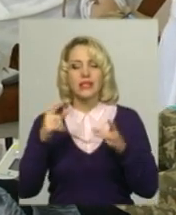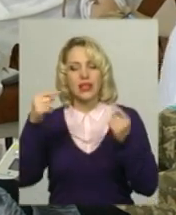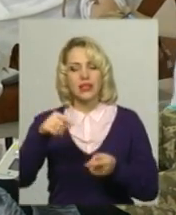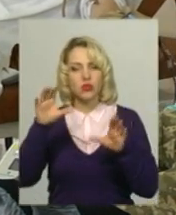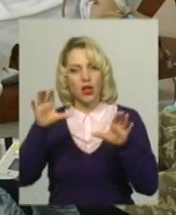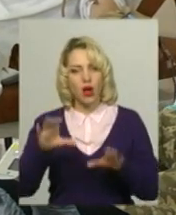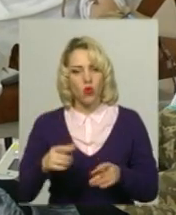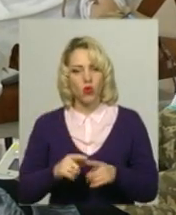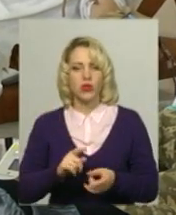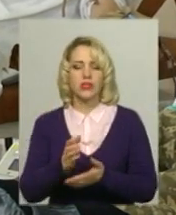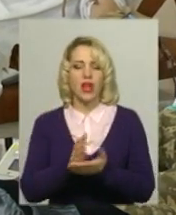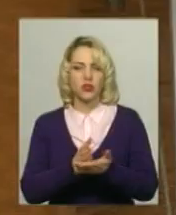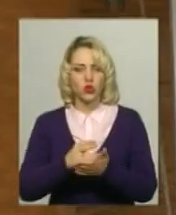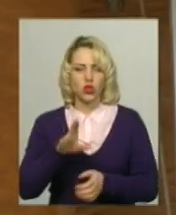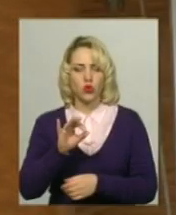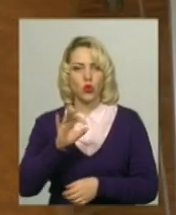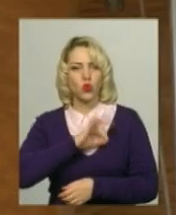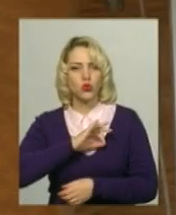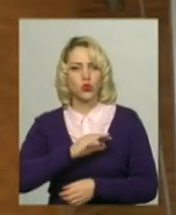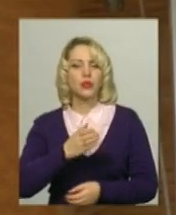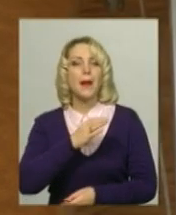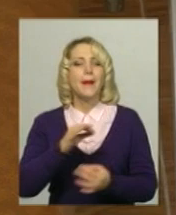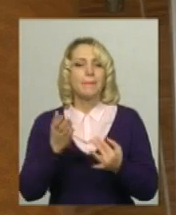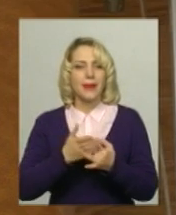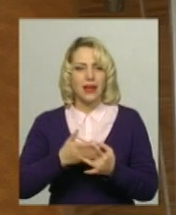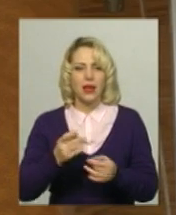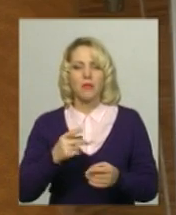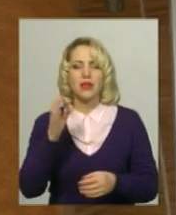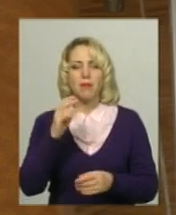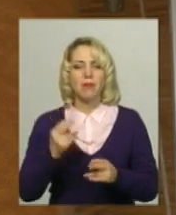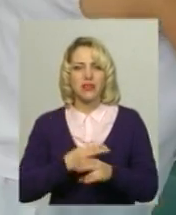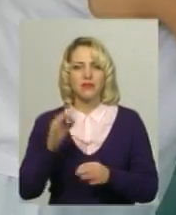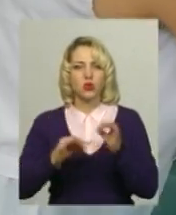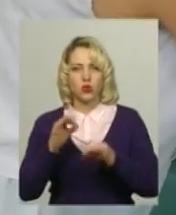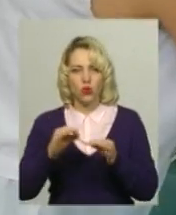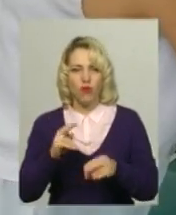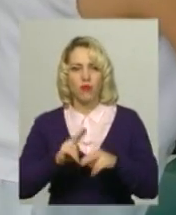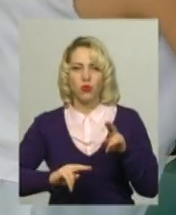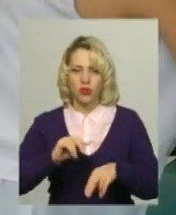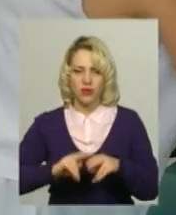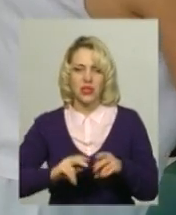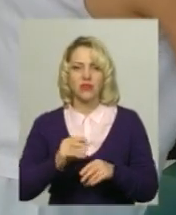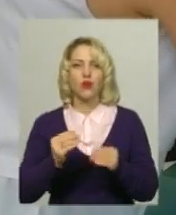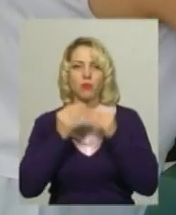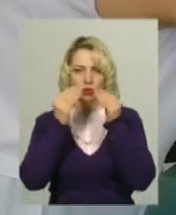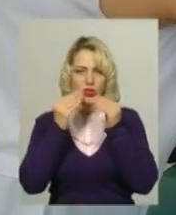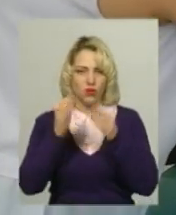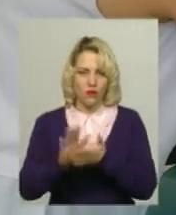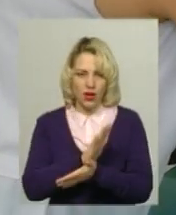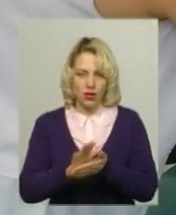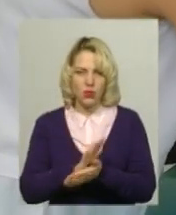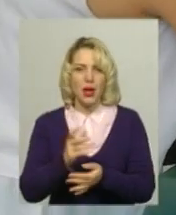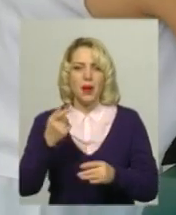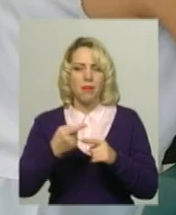донори України користуються пільгами. Серед них можуть бути безвідсоткові кредити на будівництво, безкоштовне стоматологічне протизування, півціни на ліки в